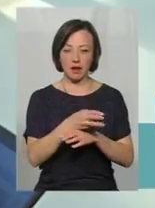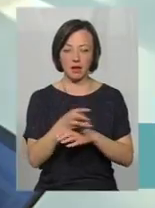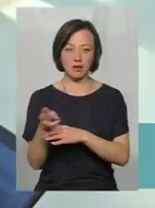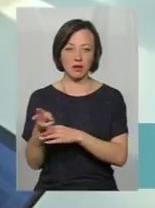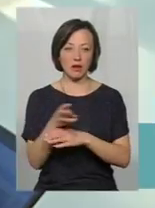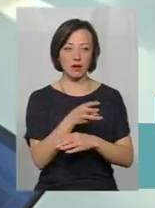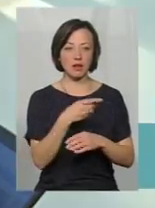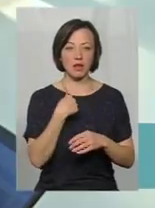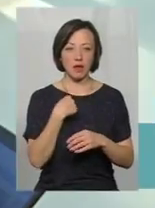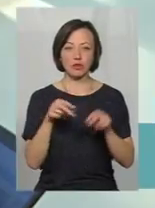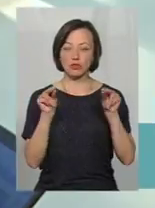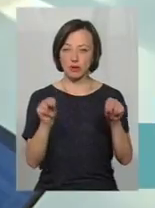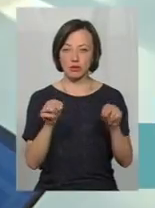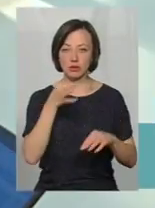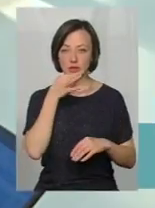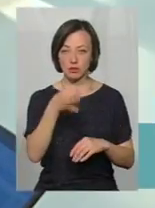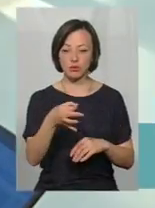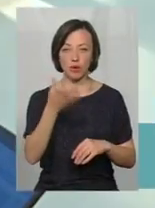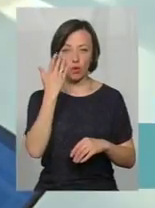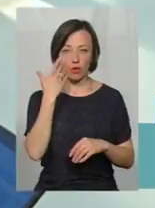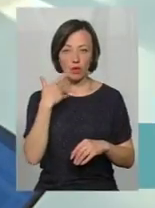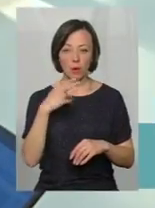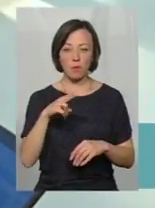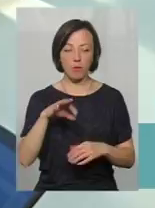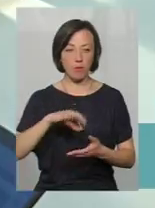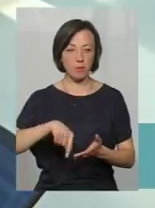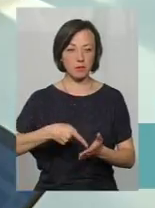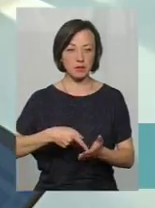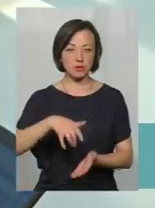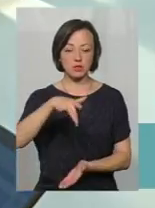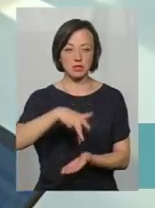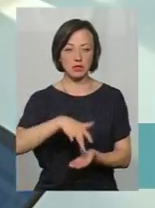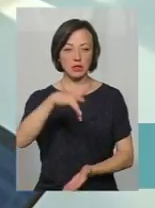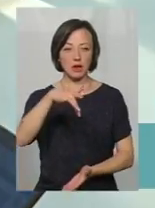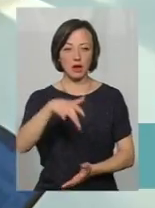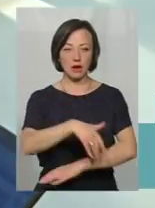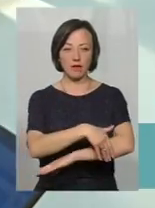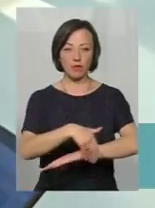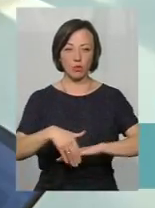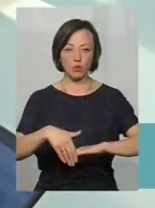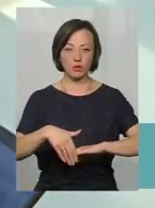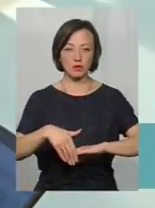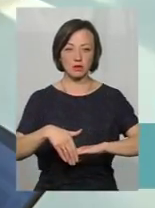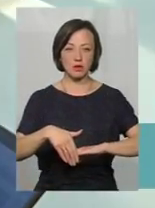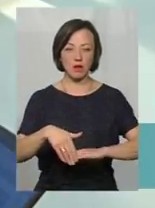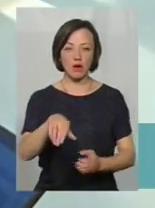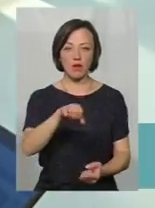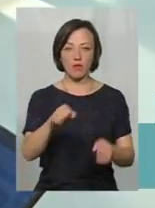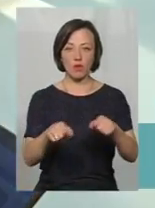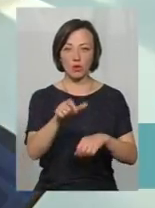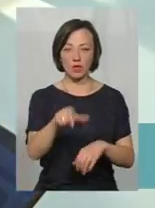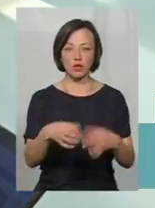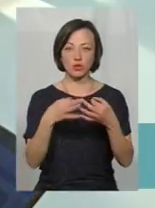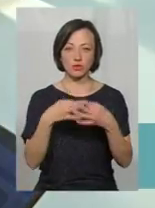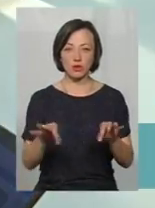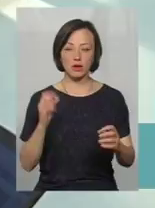я вам чесно скажу, коли по місту, по центральній вулиці водії дозволяють